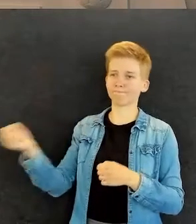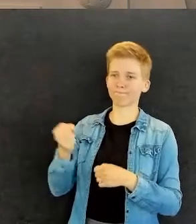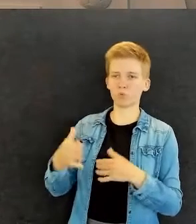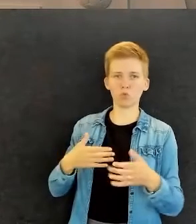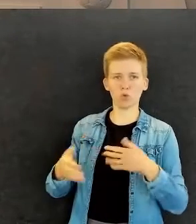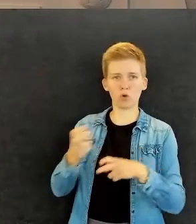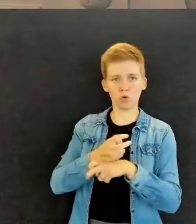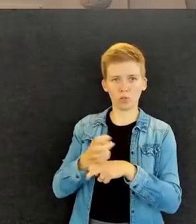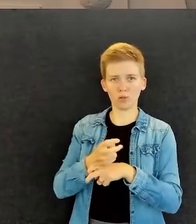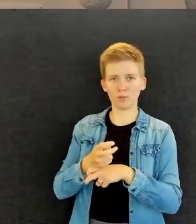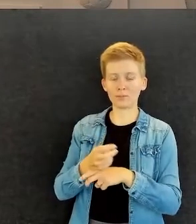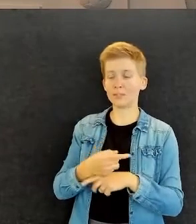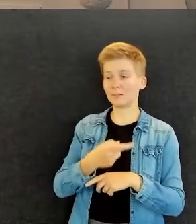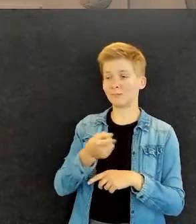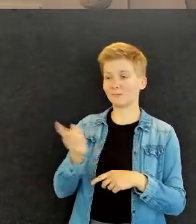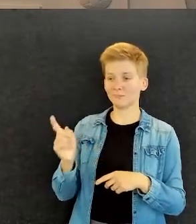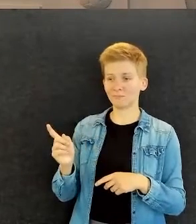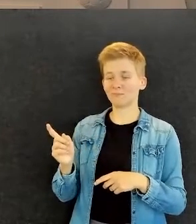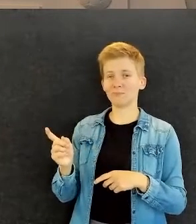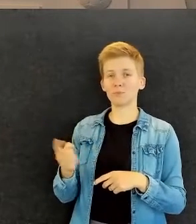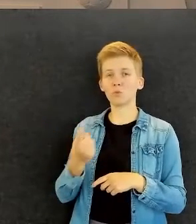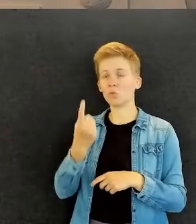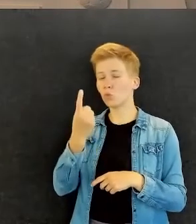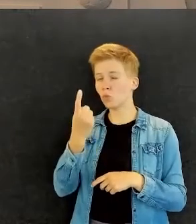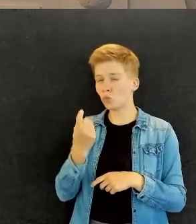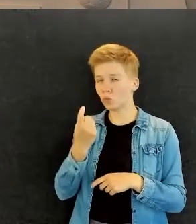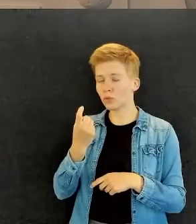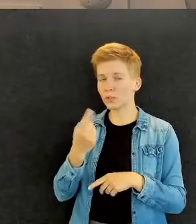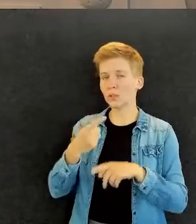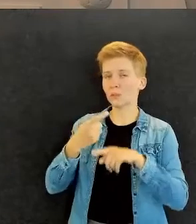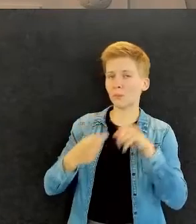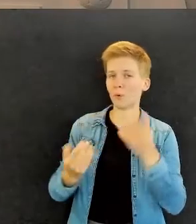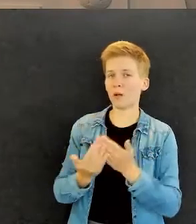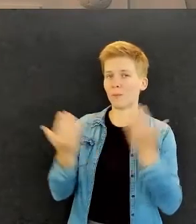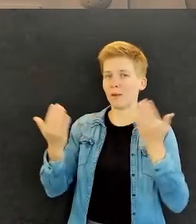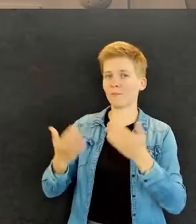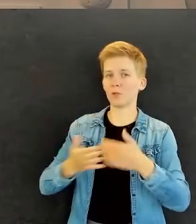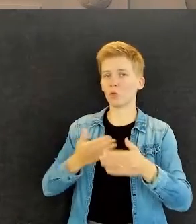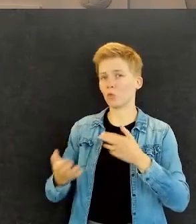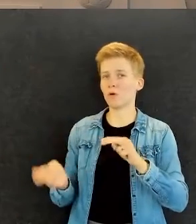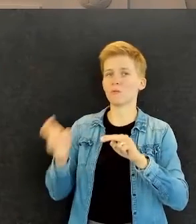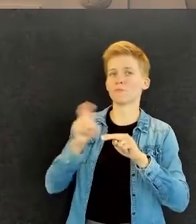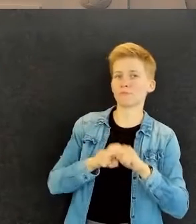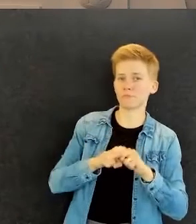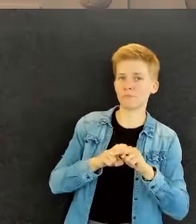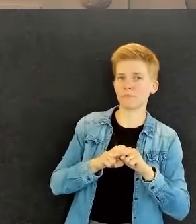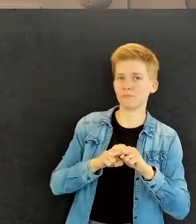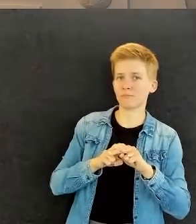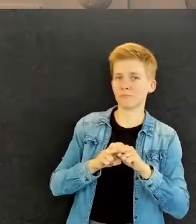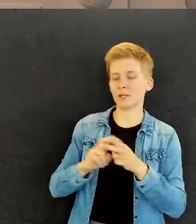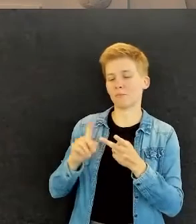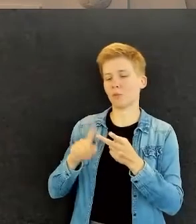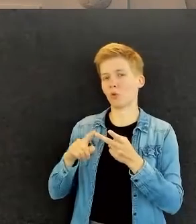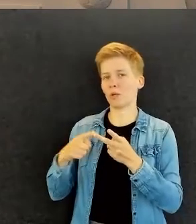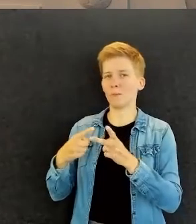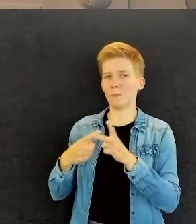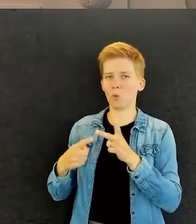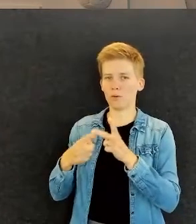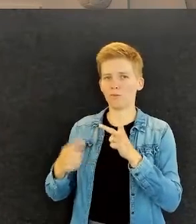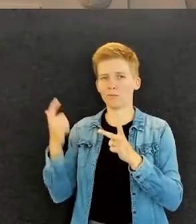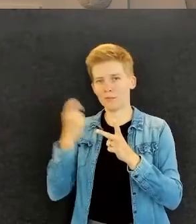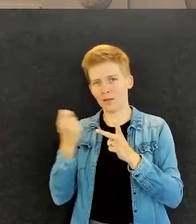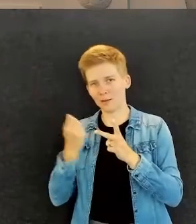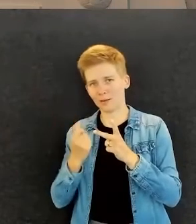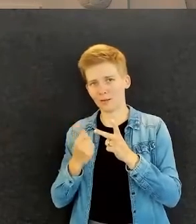Heistä yksi on puolipäiväisesti työllistynyt. Meillä on sitten toisen puolikkaan eläkkeellä. Eli